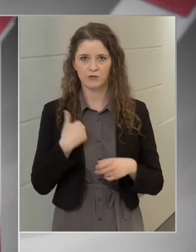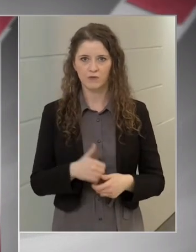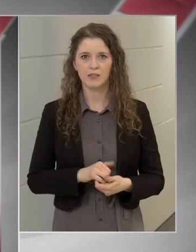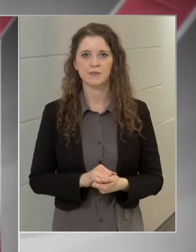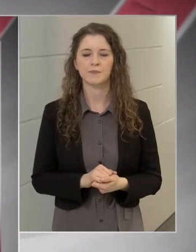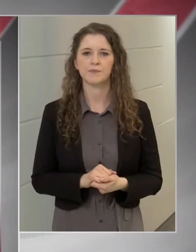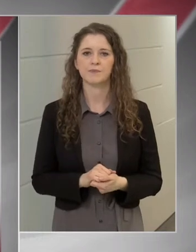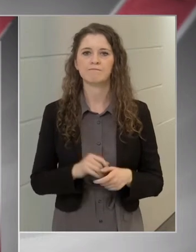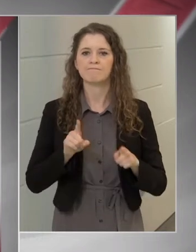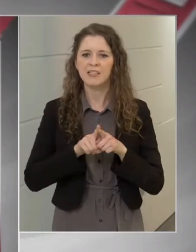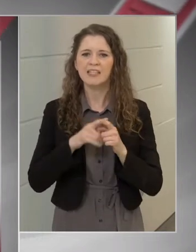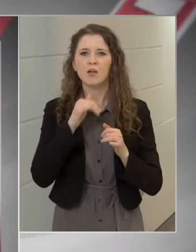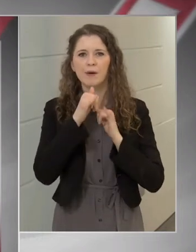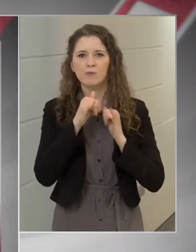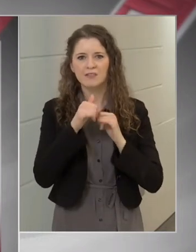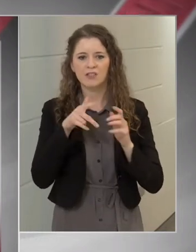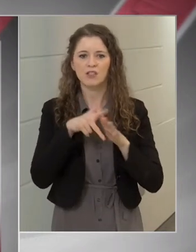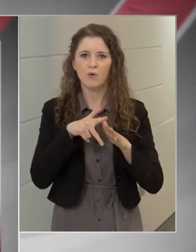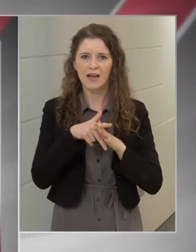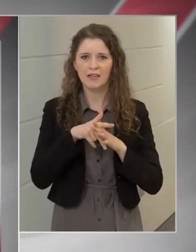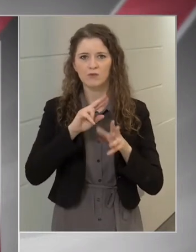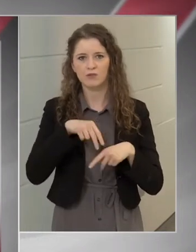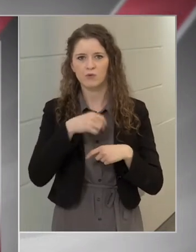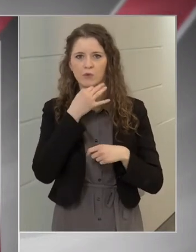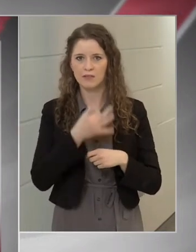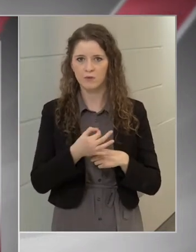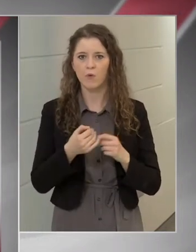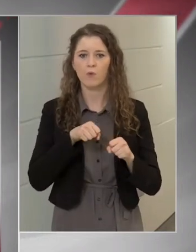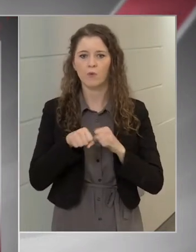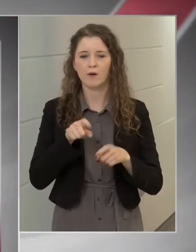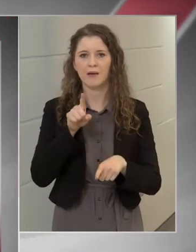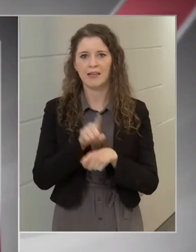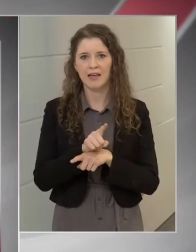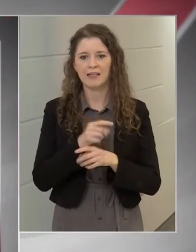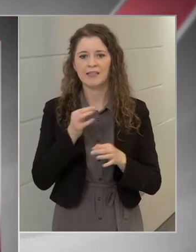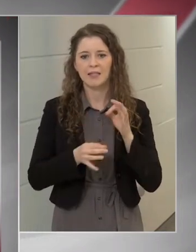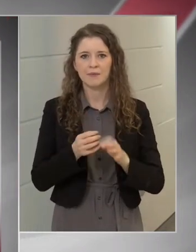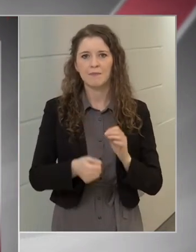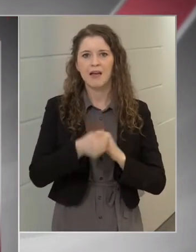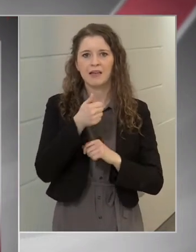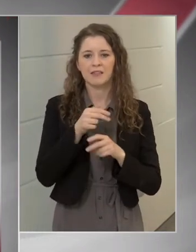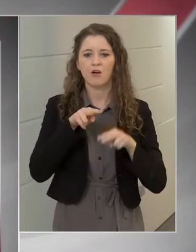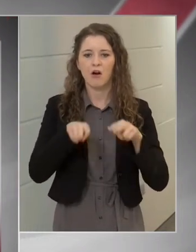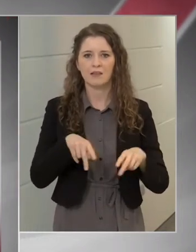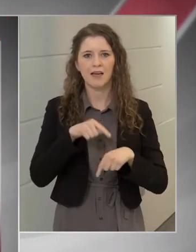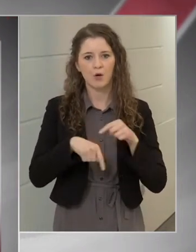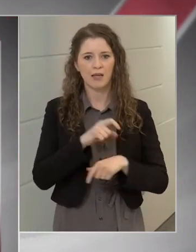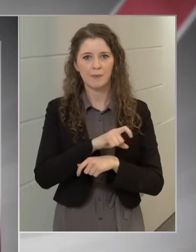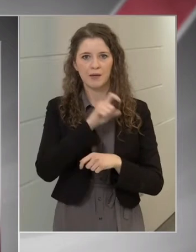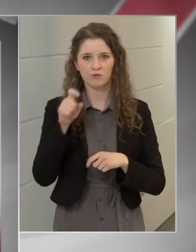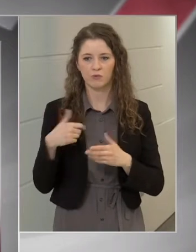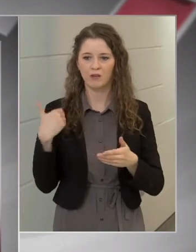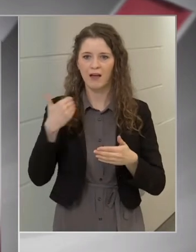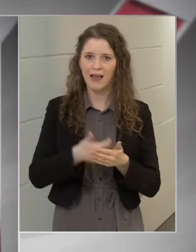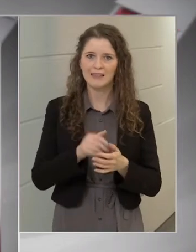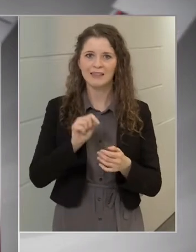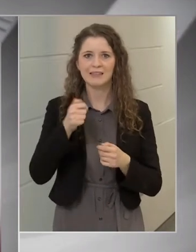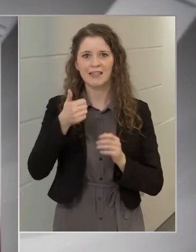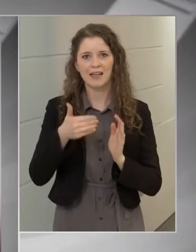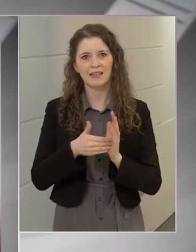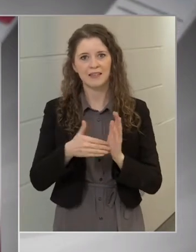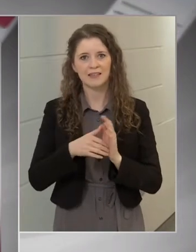végre, így a beutazási korlátozásokról szóló kormányrendelet szeptember 1-i hatályba lépése óta, ez idáig 11